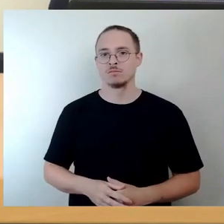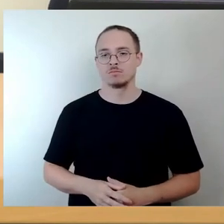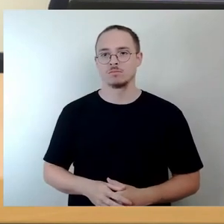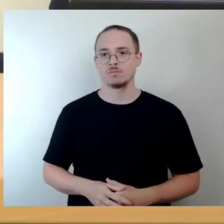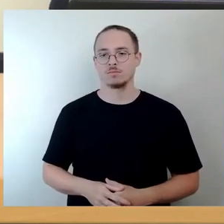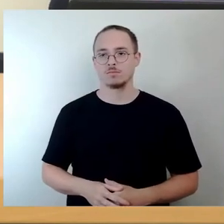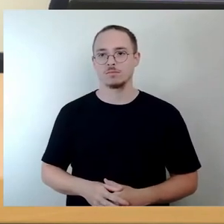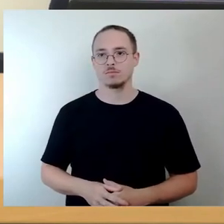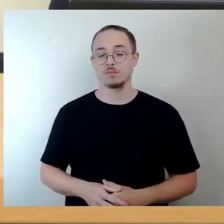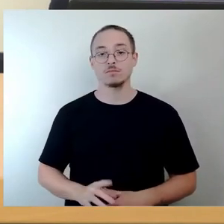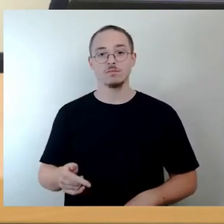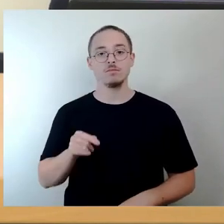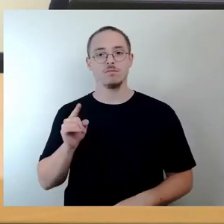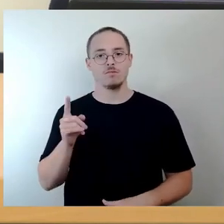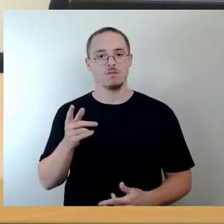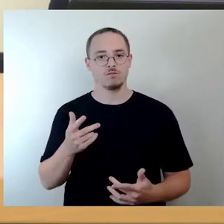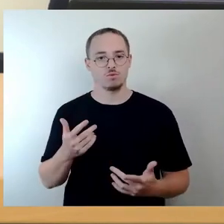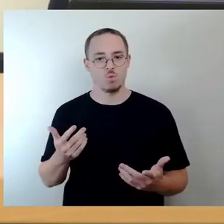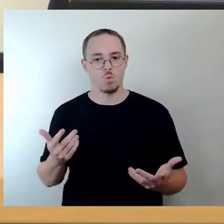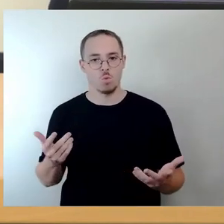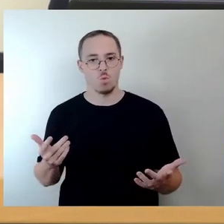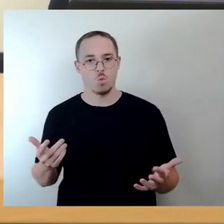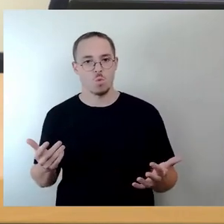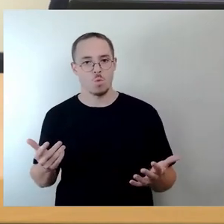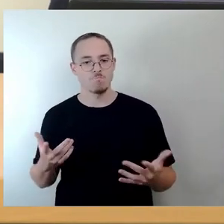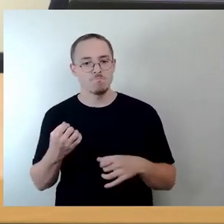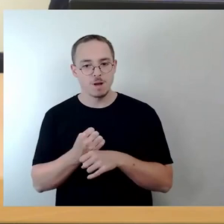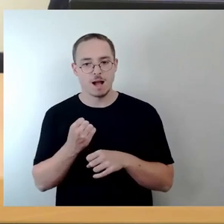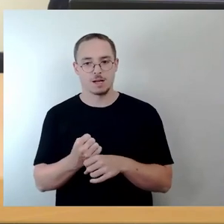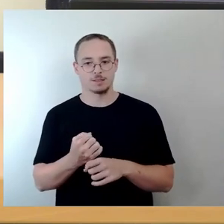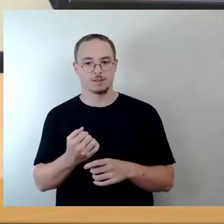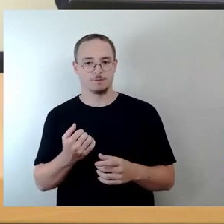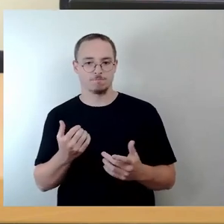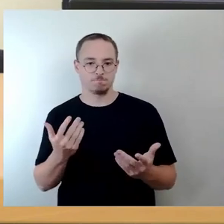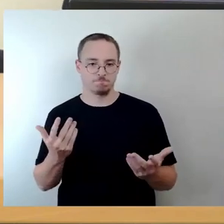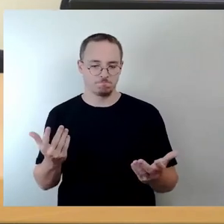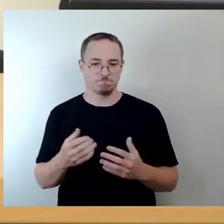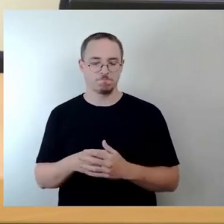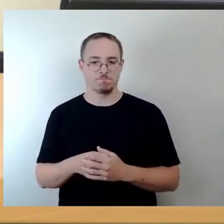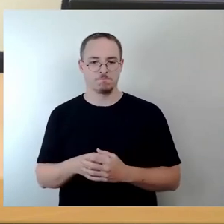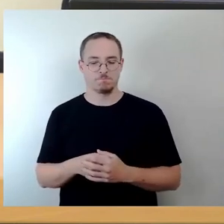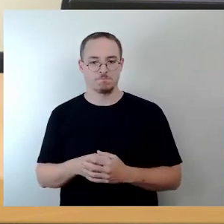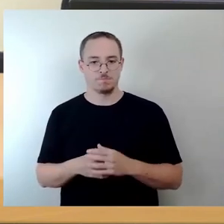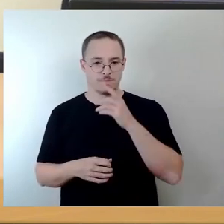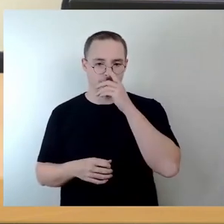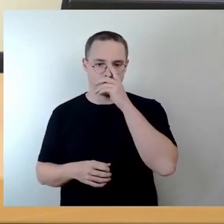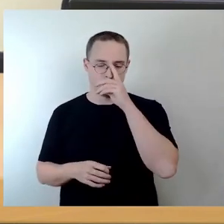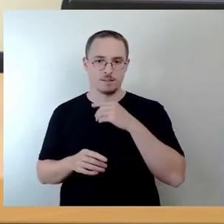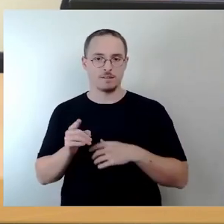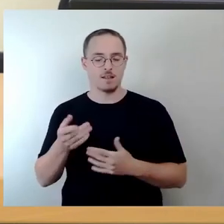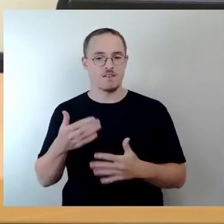der Rammstein-Konzerte veranlasst, dass die Mitarbeiteramt für Strategie bzw.